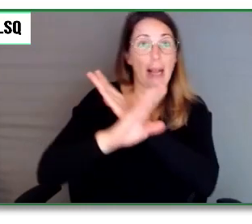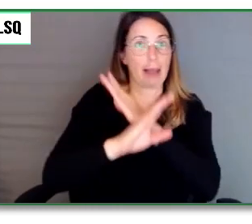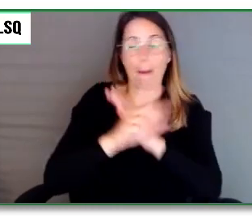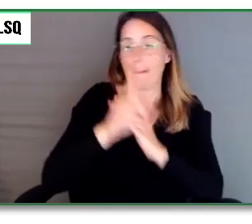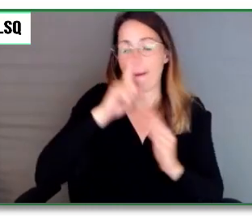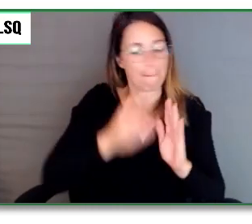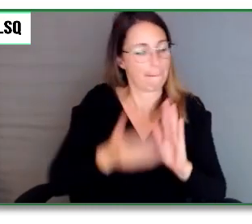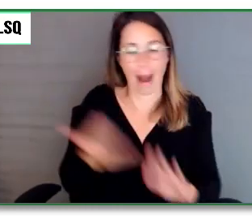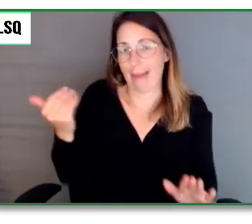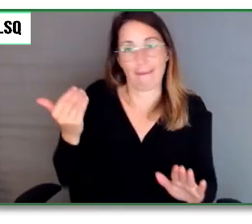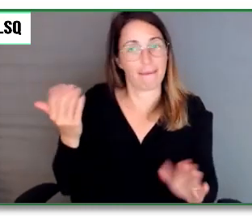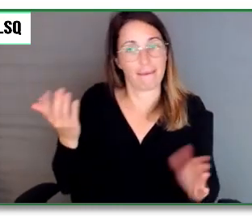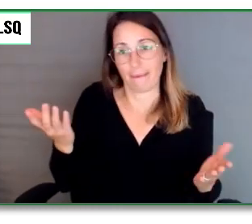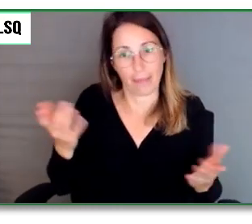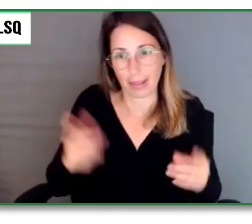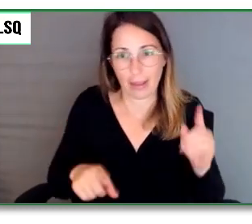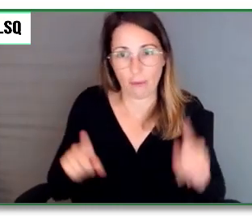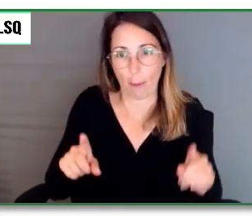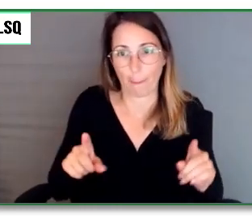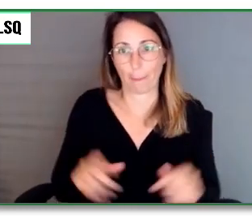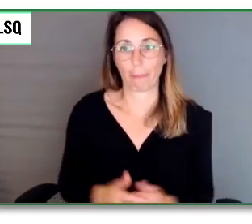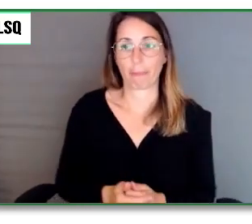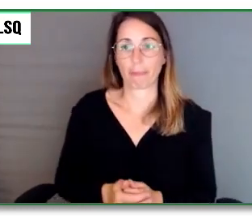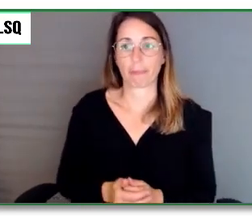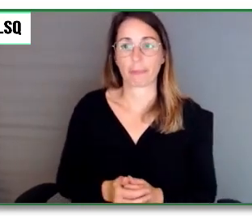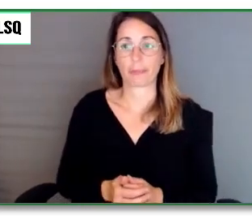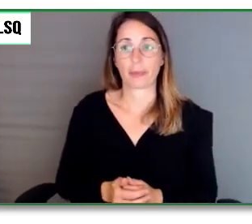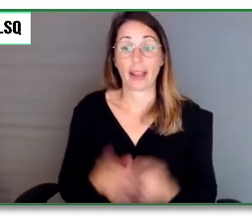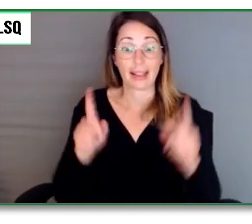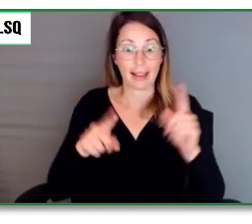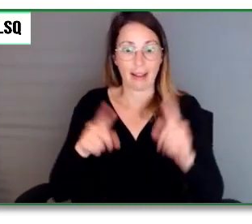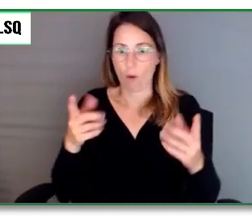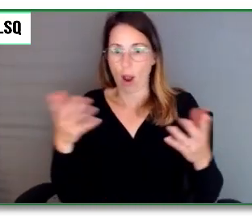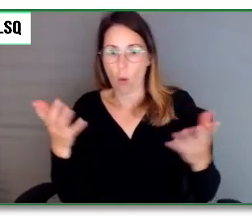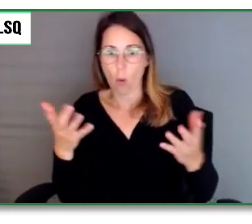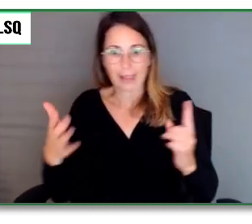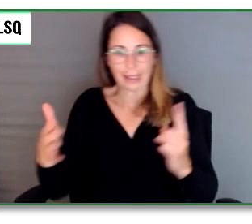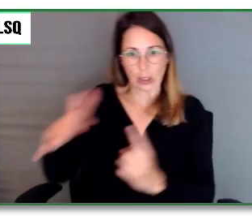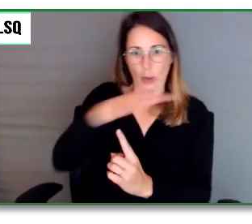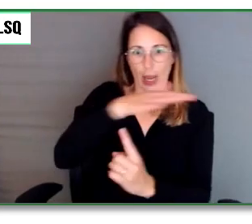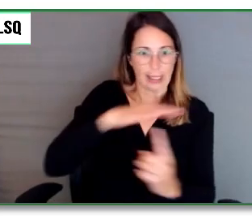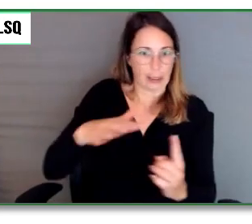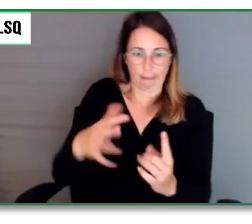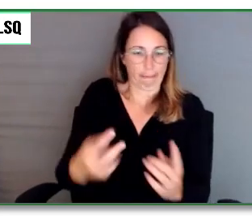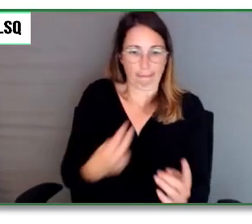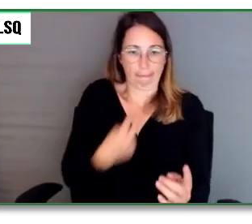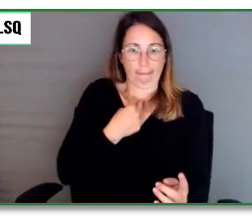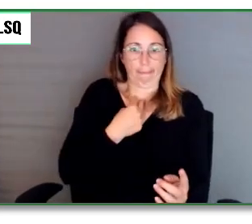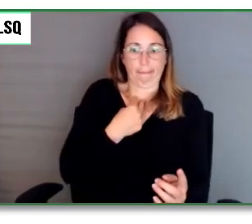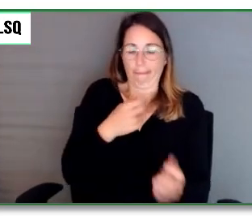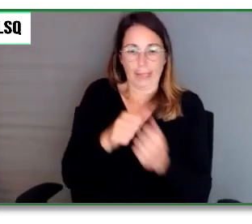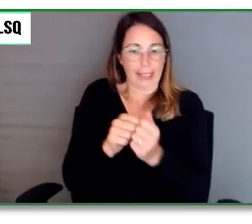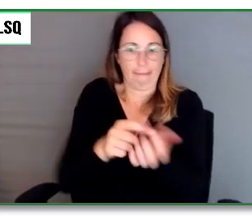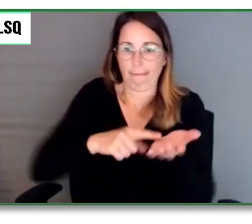simplement les conditions. Parfois on ne peut pas modifier l'environnement dû aux saisons de l'année